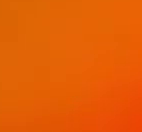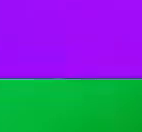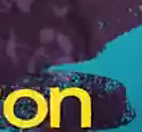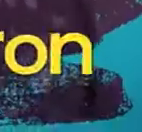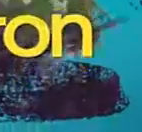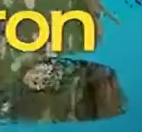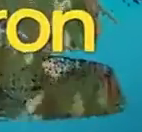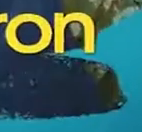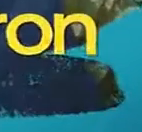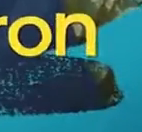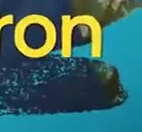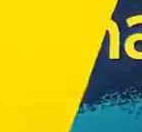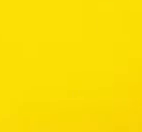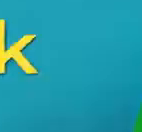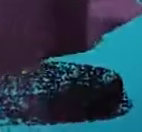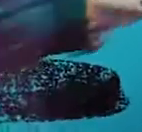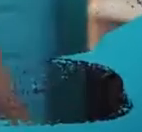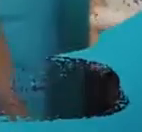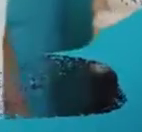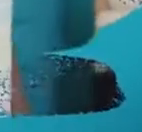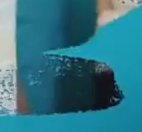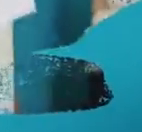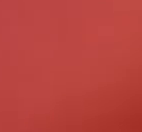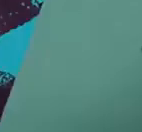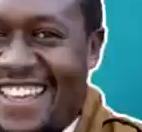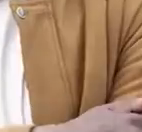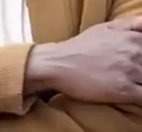Muzika Muzika Muzika